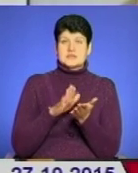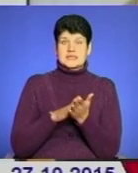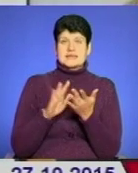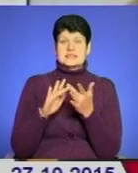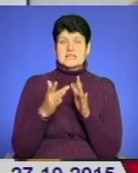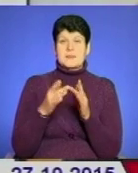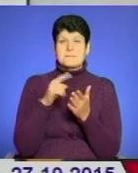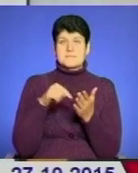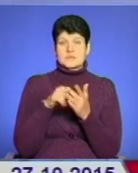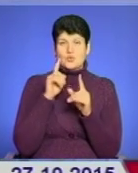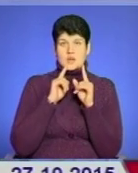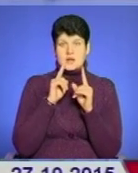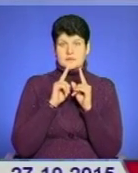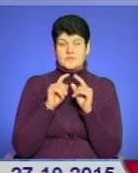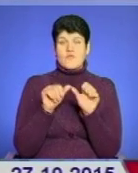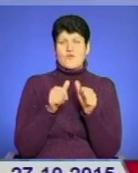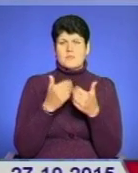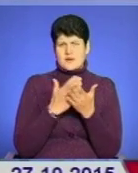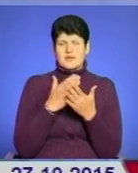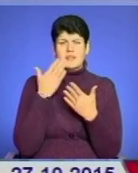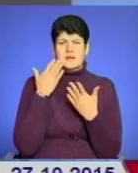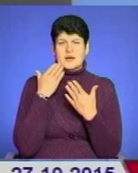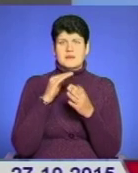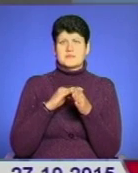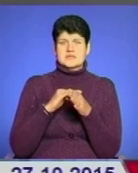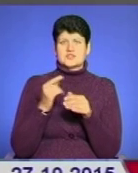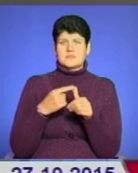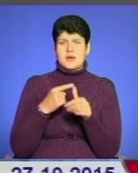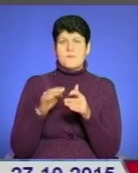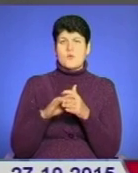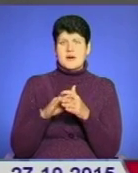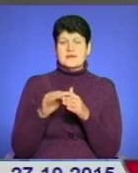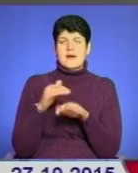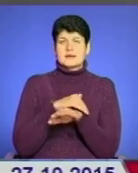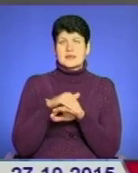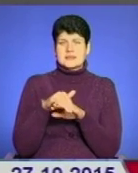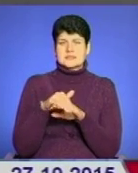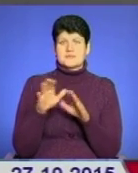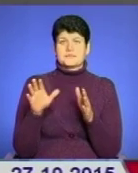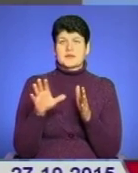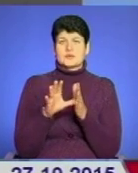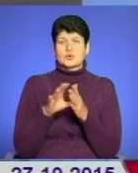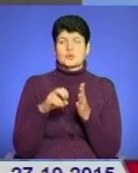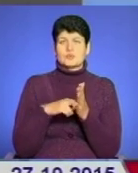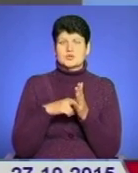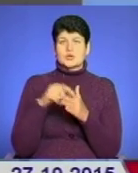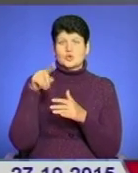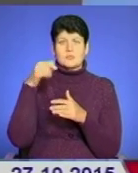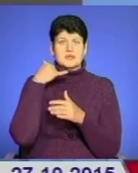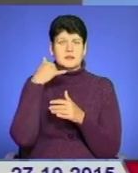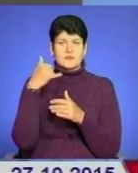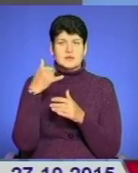Тернопільської міської ради. Форма є досить легкою, заповняєте прізвищем я по-батькові, адресу електронної пошти, номер телефону, вам